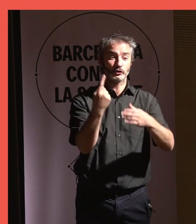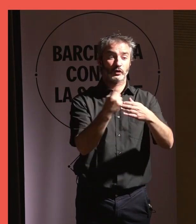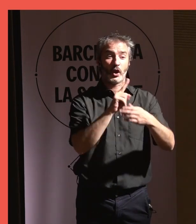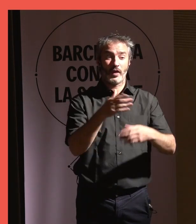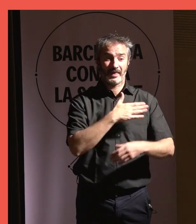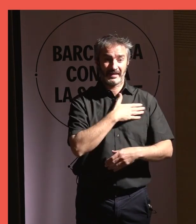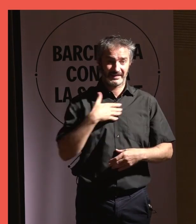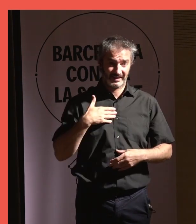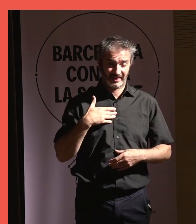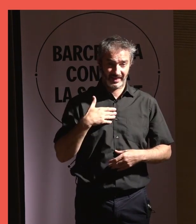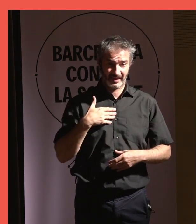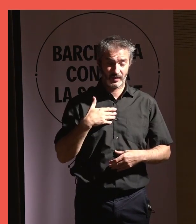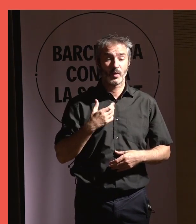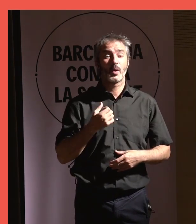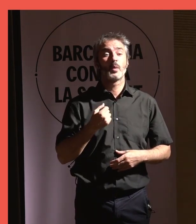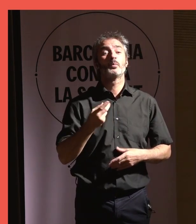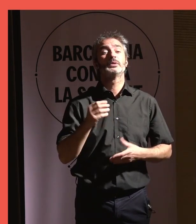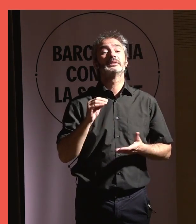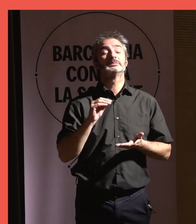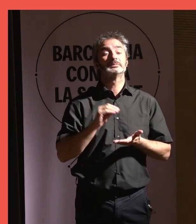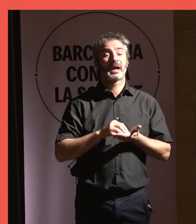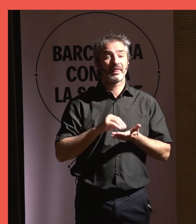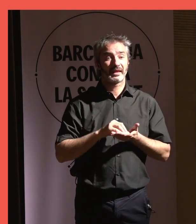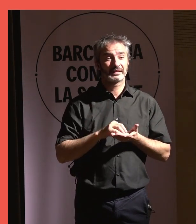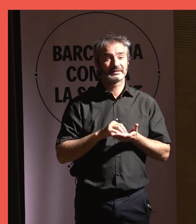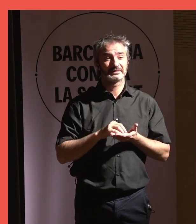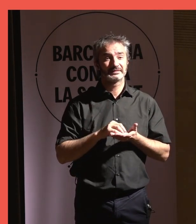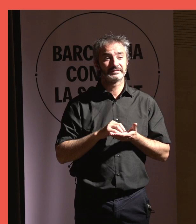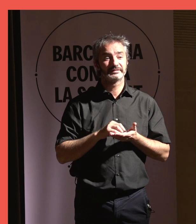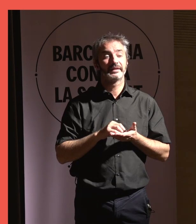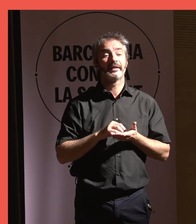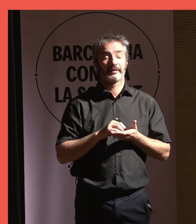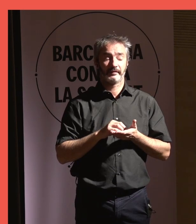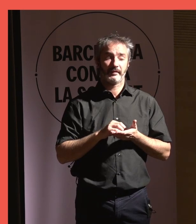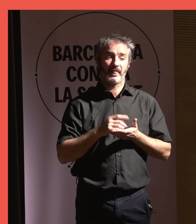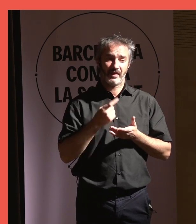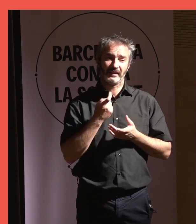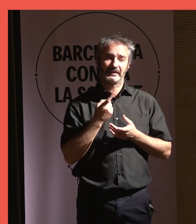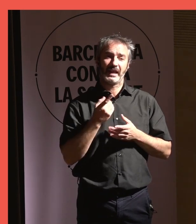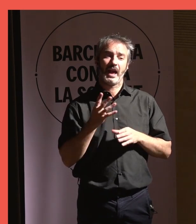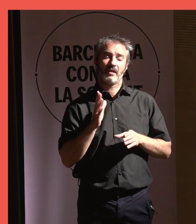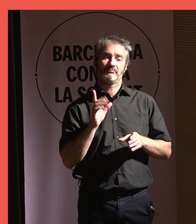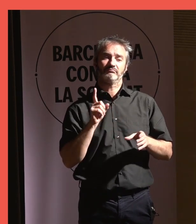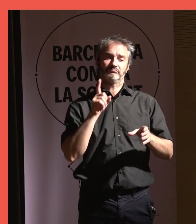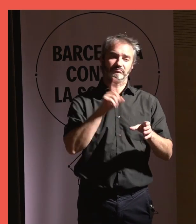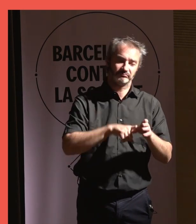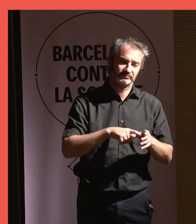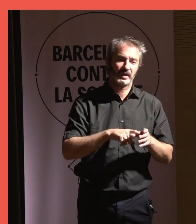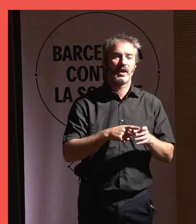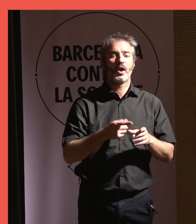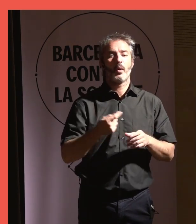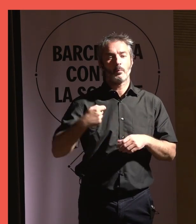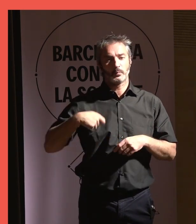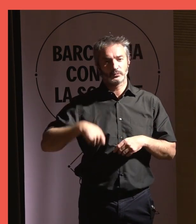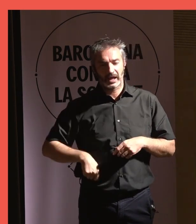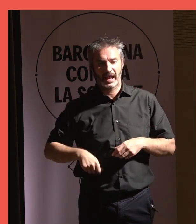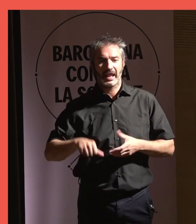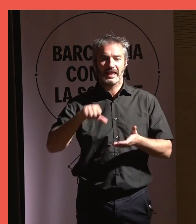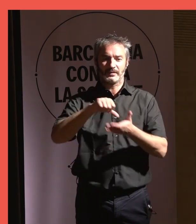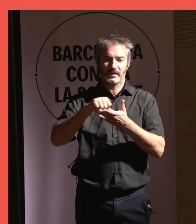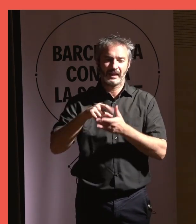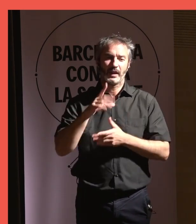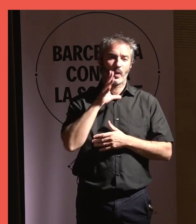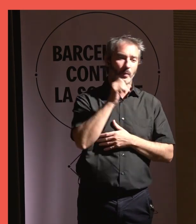desitjada incombeix a governs, entitats, agents socials i ciutadania.